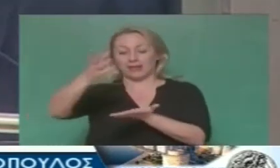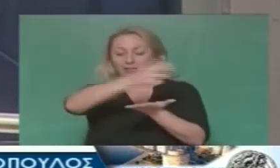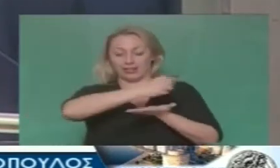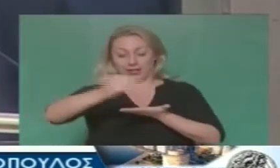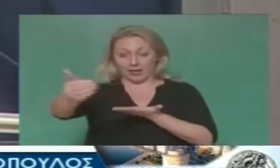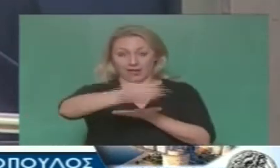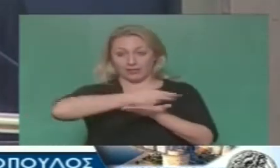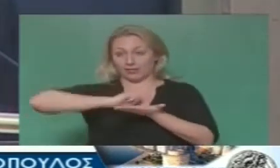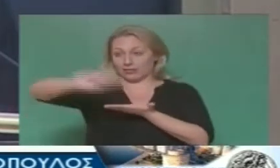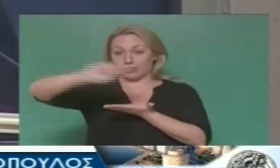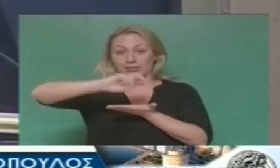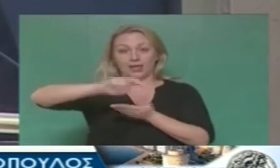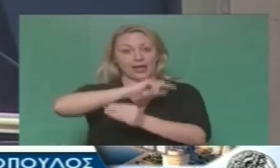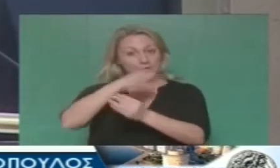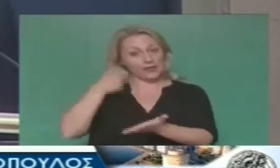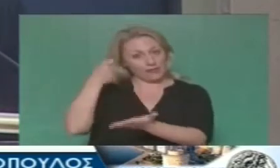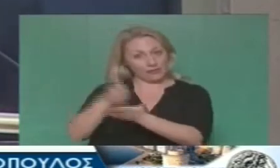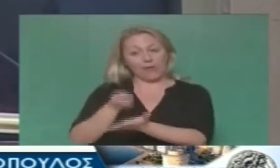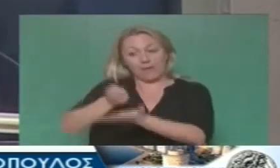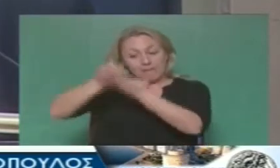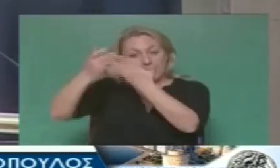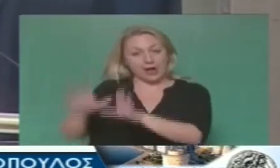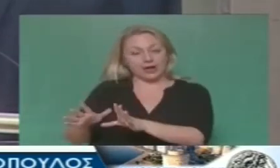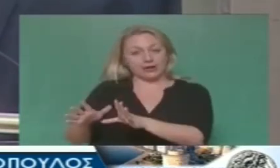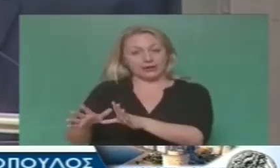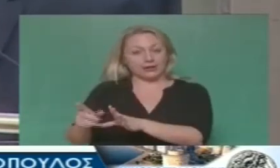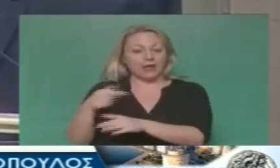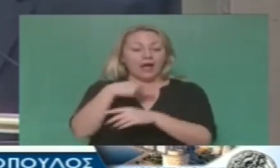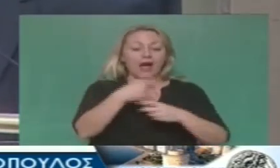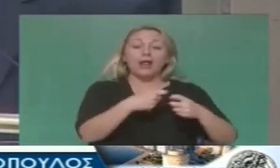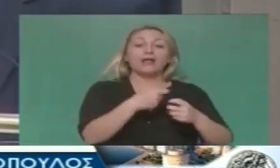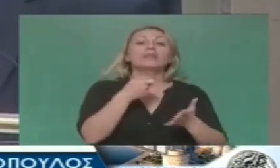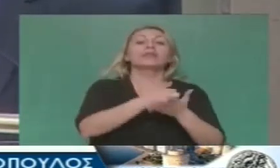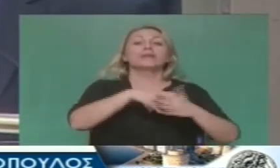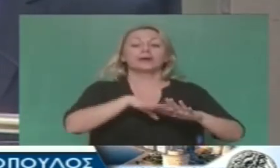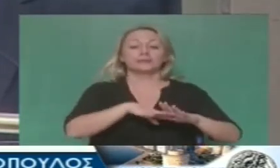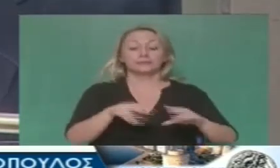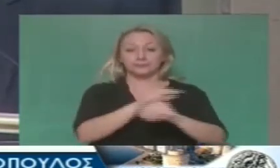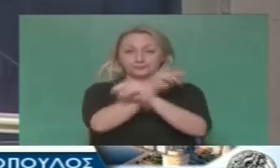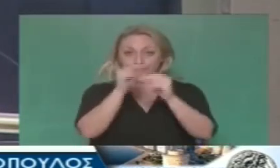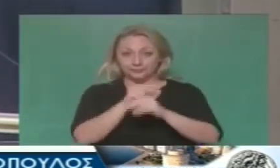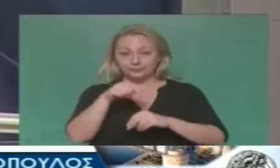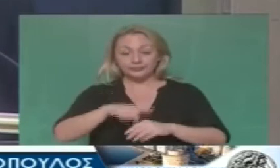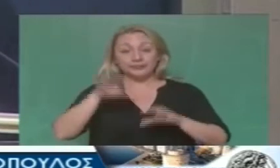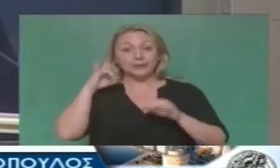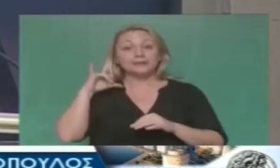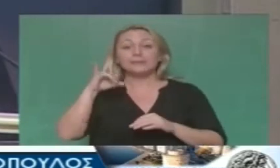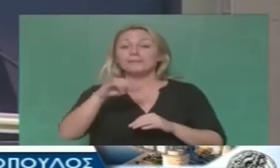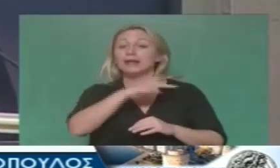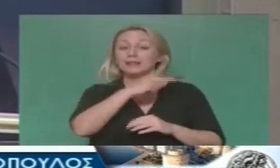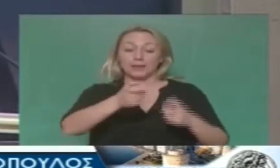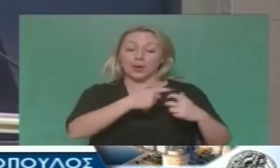γιατί πρέπει να πληρώνεις. Να γιατί η επιδότηση η κρατική του εισιτηρίου για τον ΩΑΣ πάντα μιλάμε,